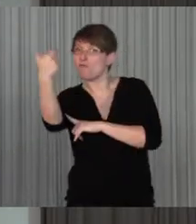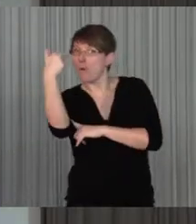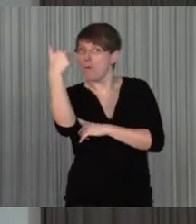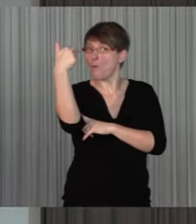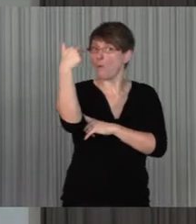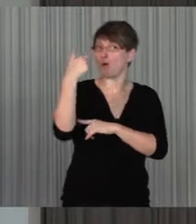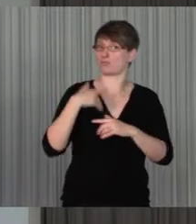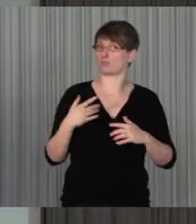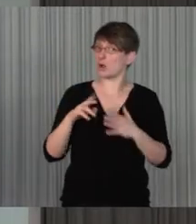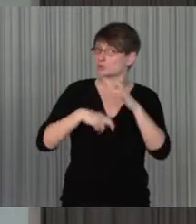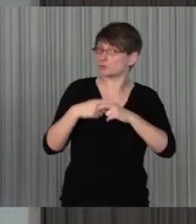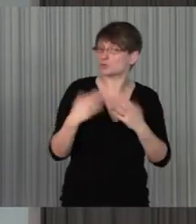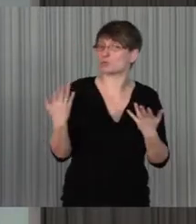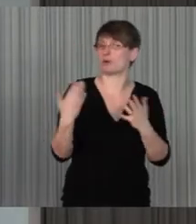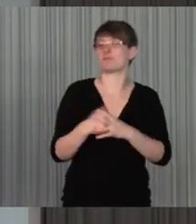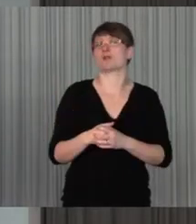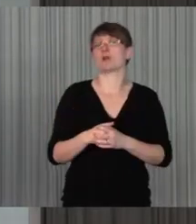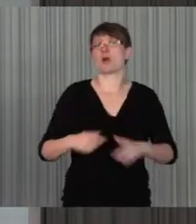nutzen,